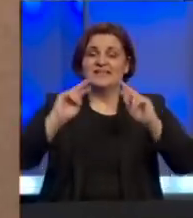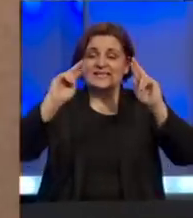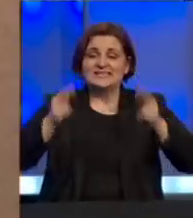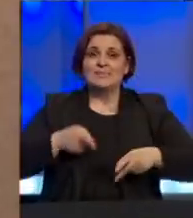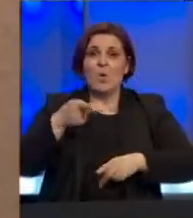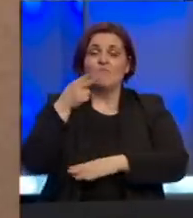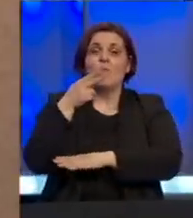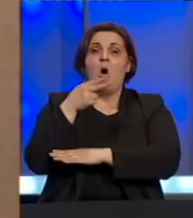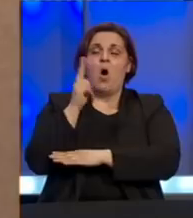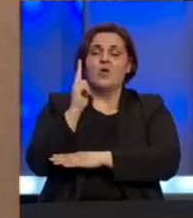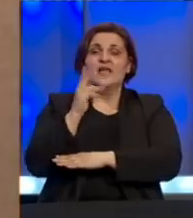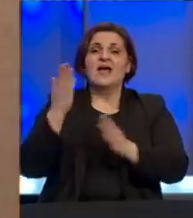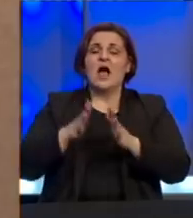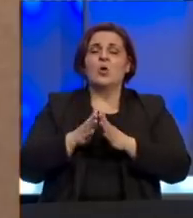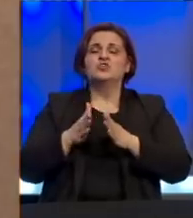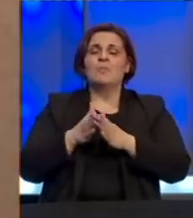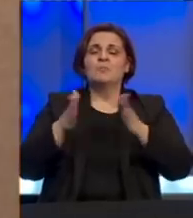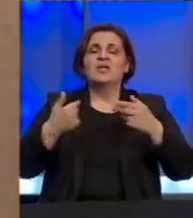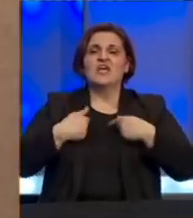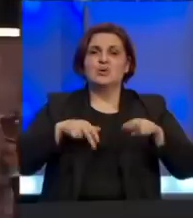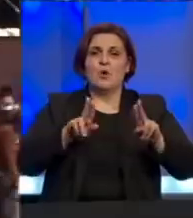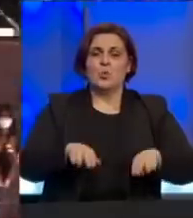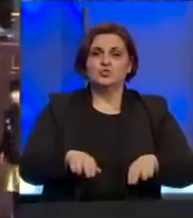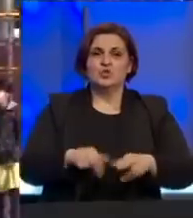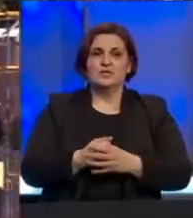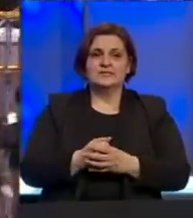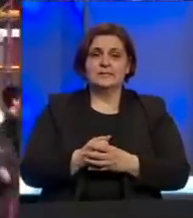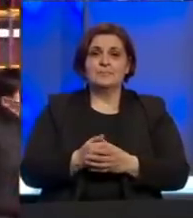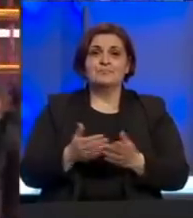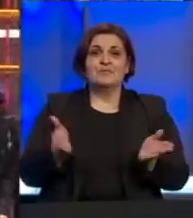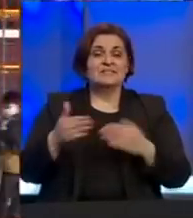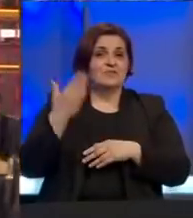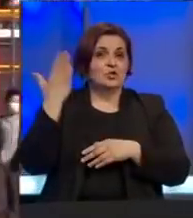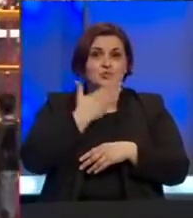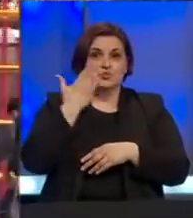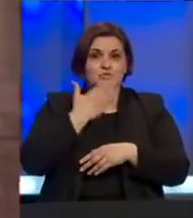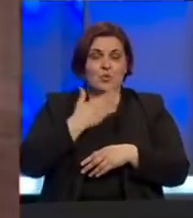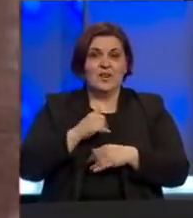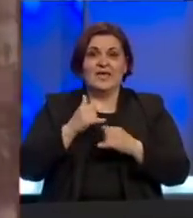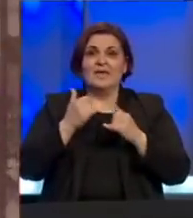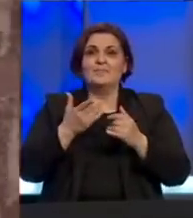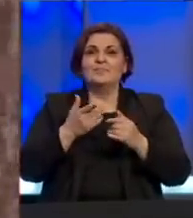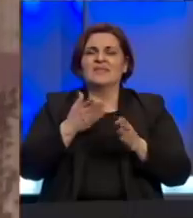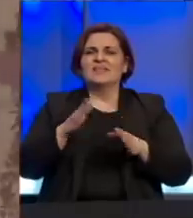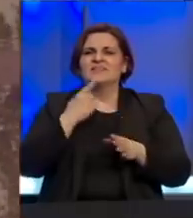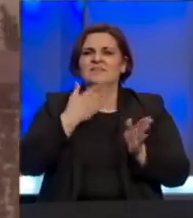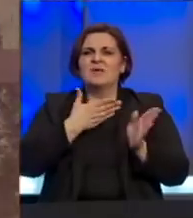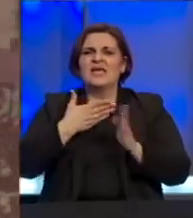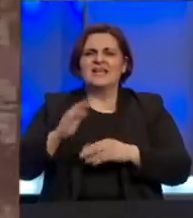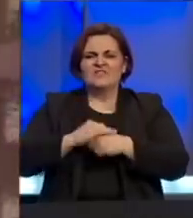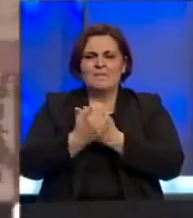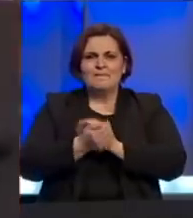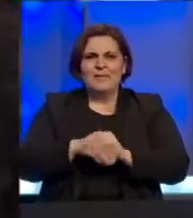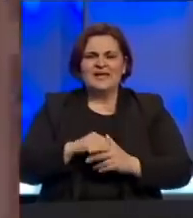ovom hotelu i kako ćemo proširiti naše kapacitete. Zatvorene su i škole u Tokiju. ravnatelji su djeci rekli da redovito peru